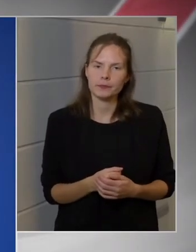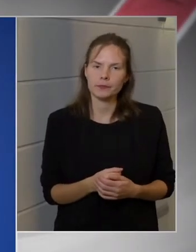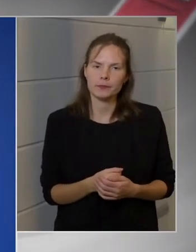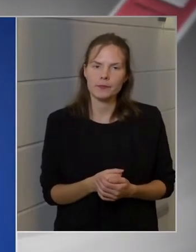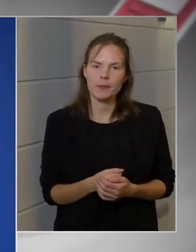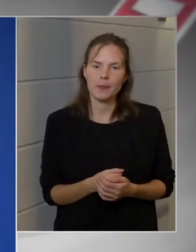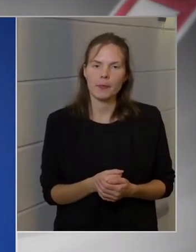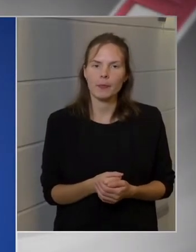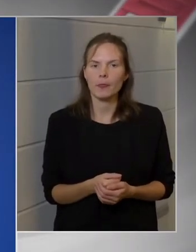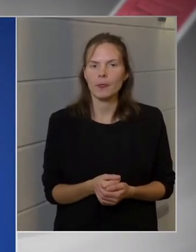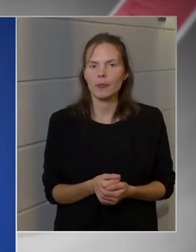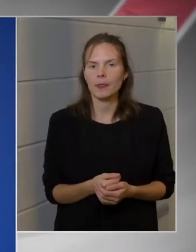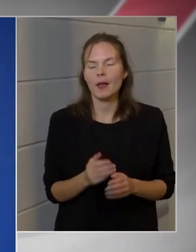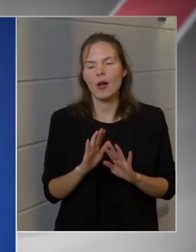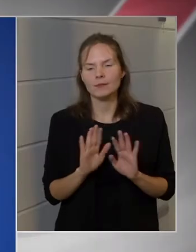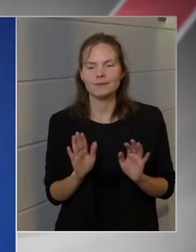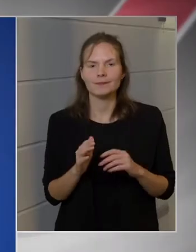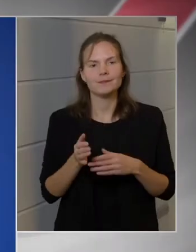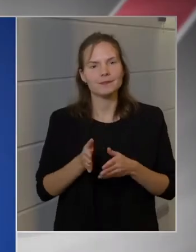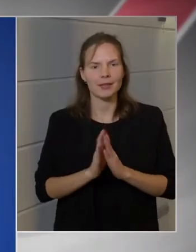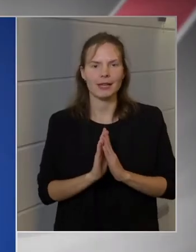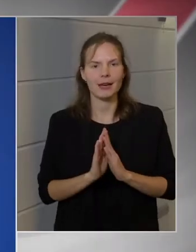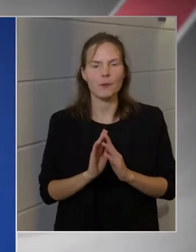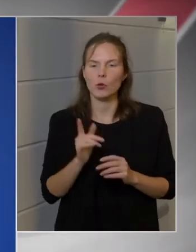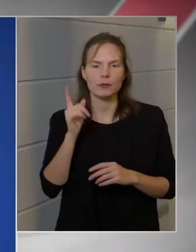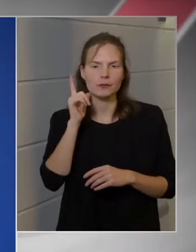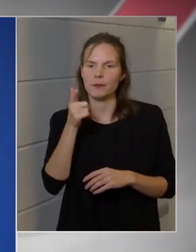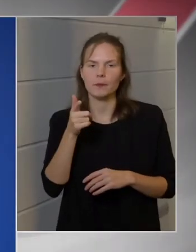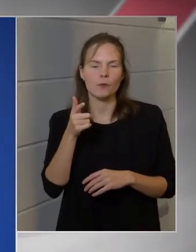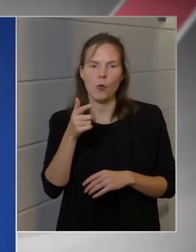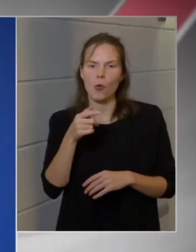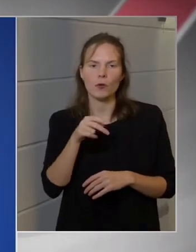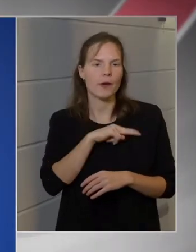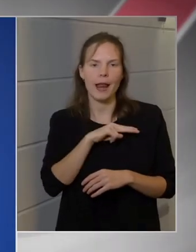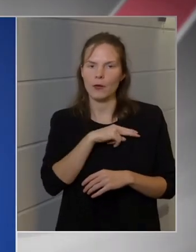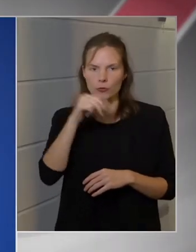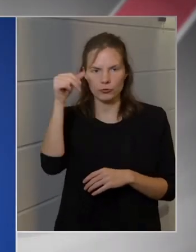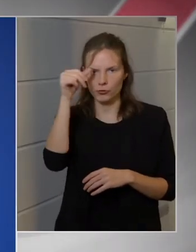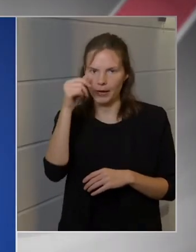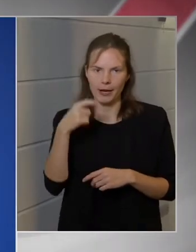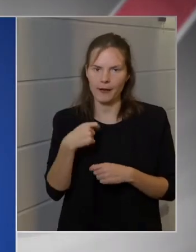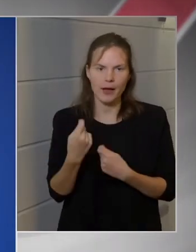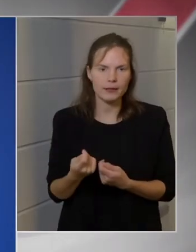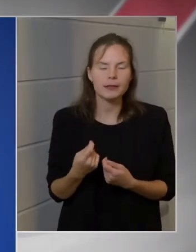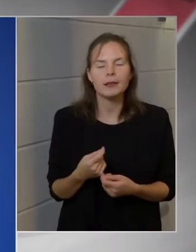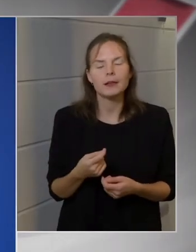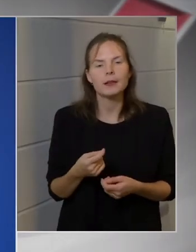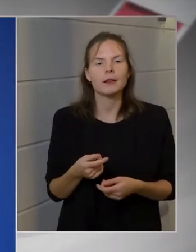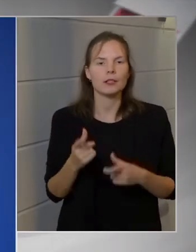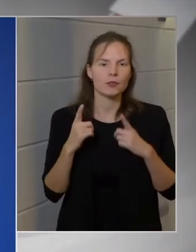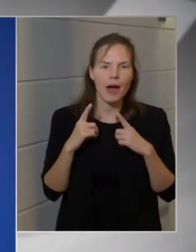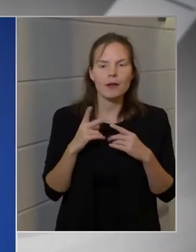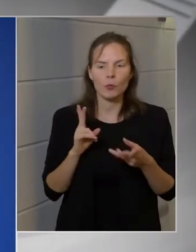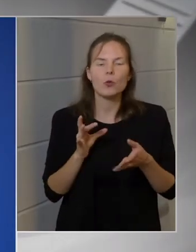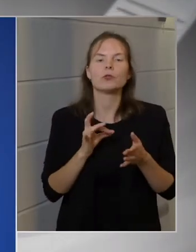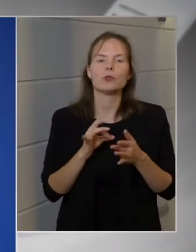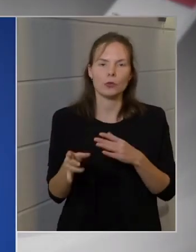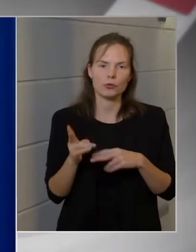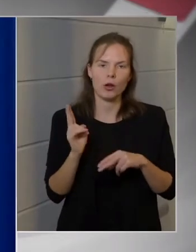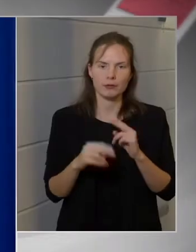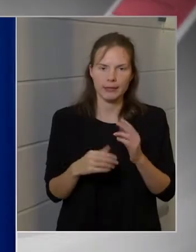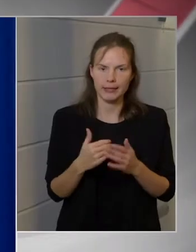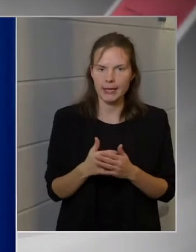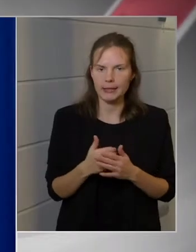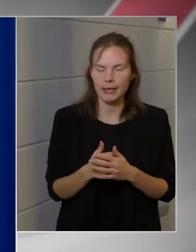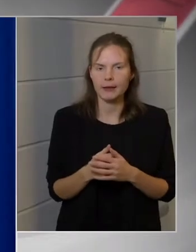Most annyi szolidaritást engedjem meg, hogy nem fogok felelőst megnevezni, és azt várom, hogy a lehető leggyorsabban készüljön